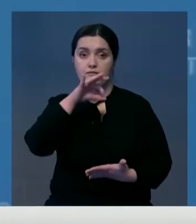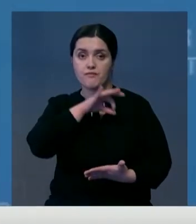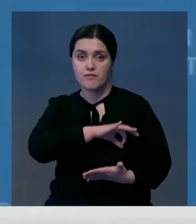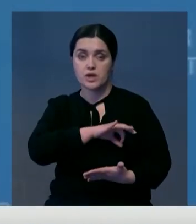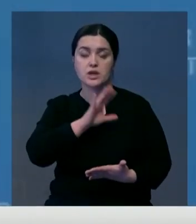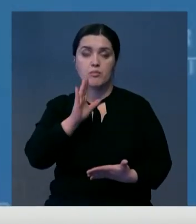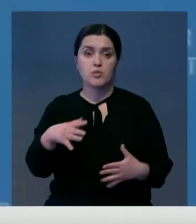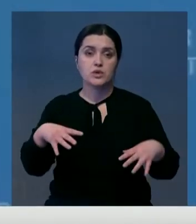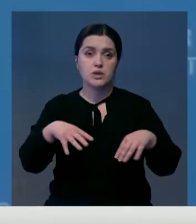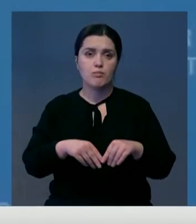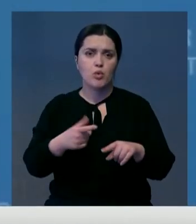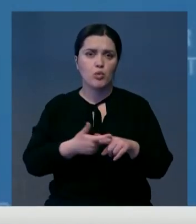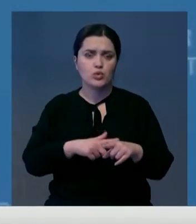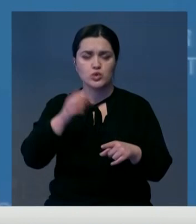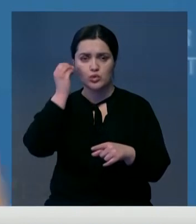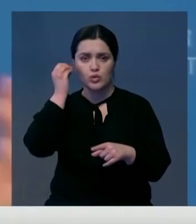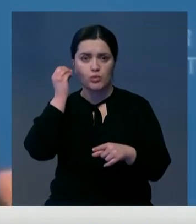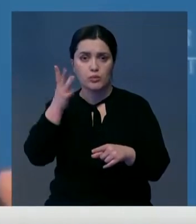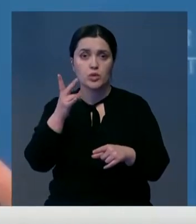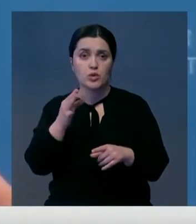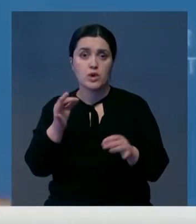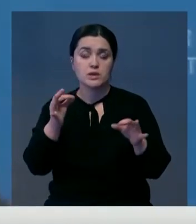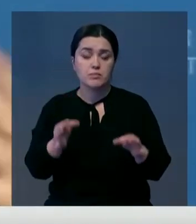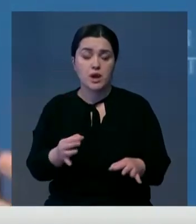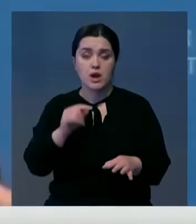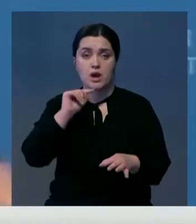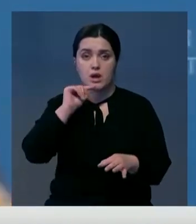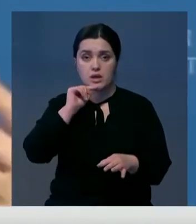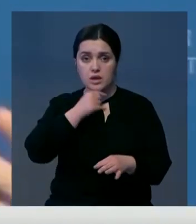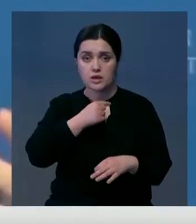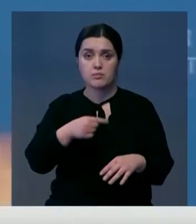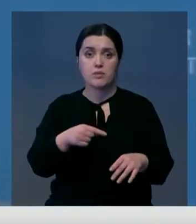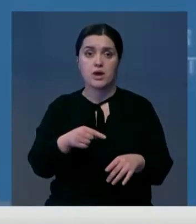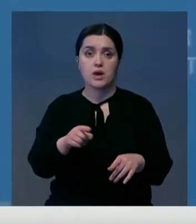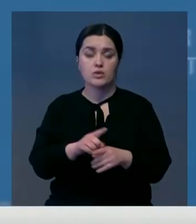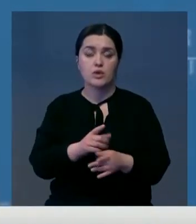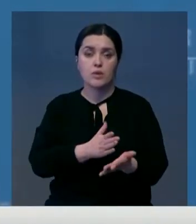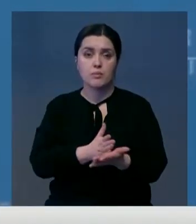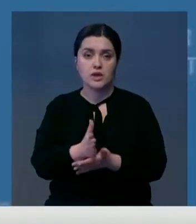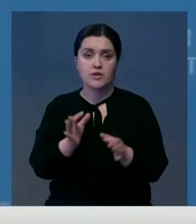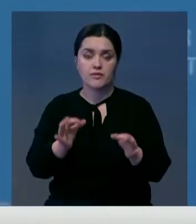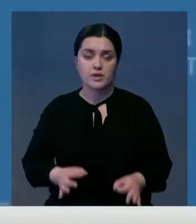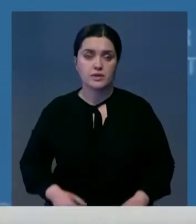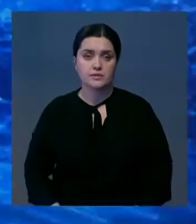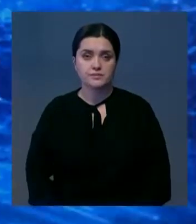солидарность. Это очень умно, но также справедливо, экономически целесообразно и политически верно.